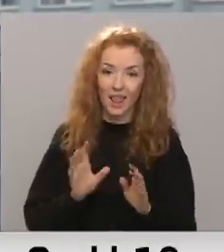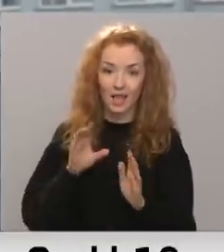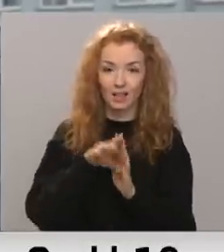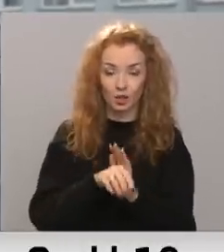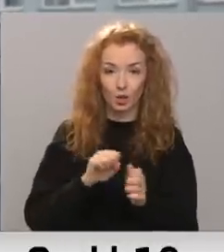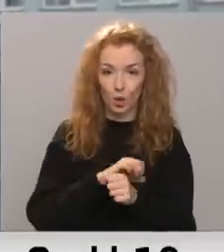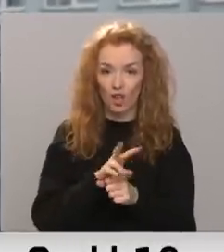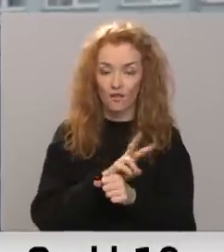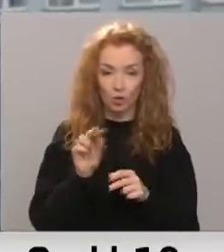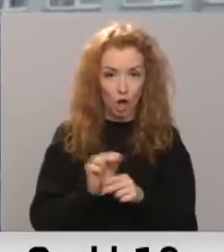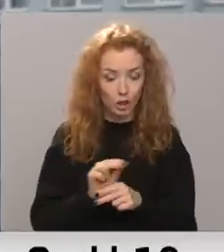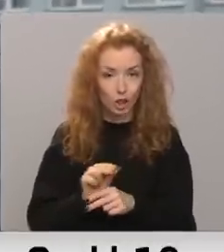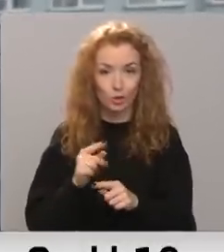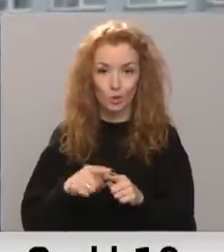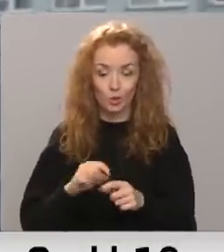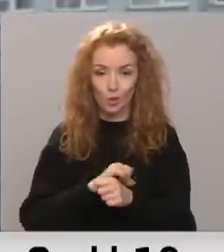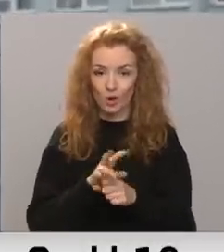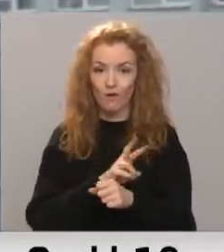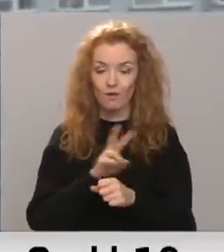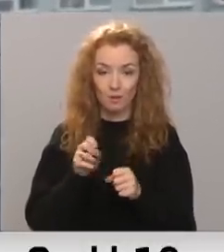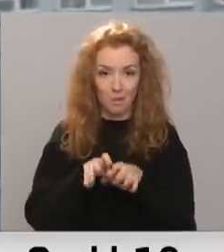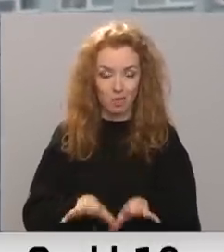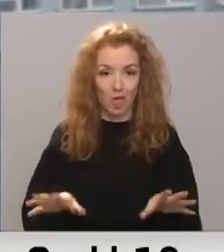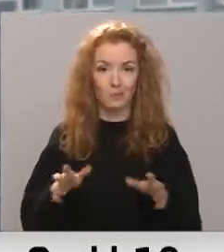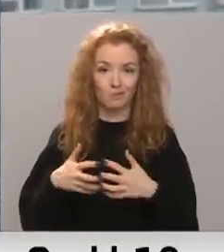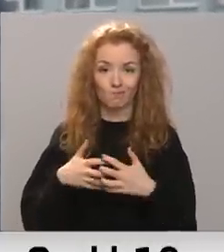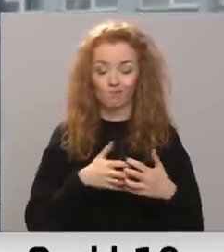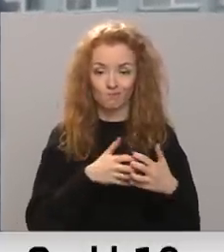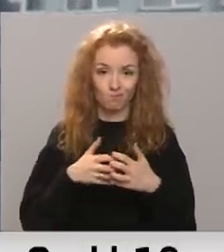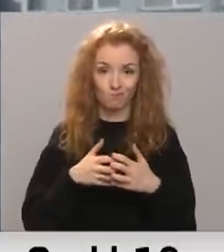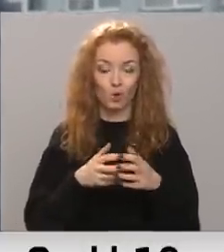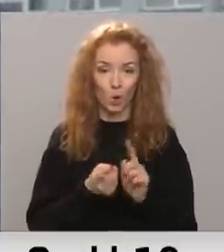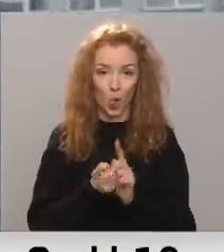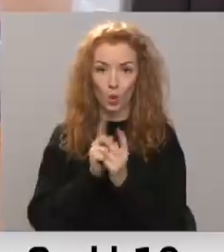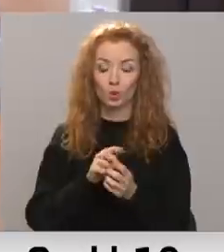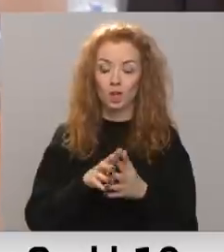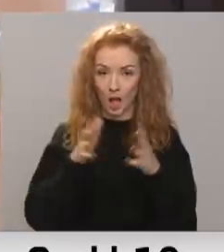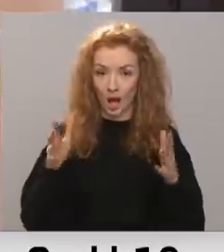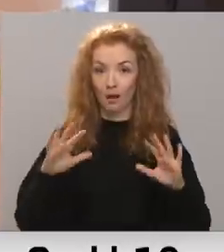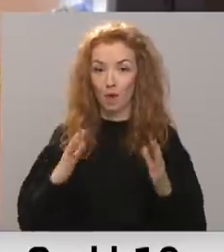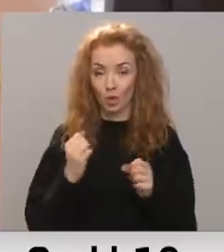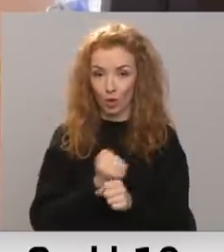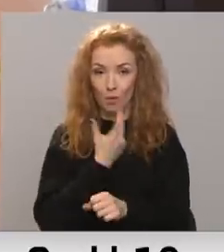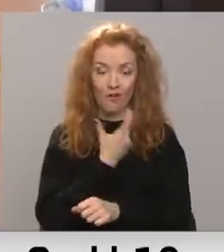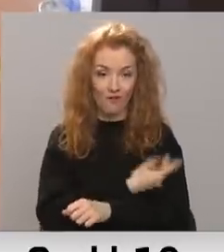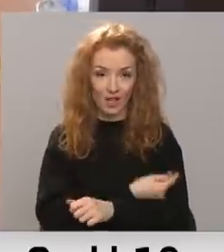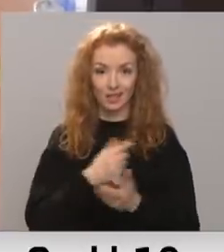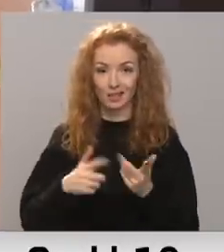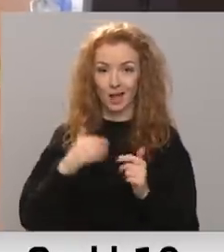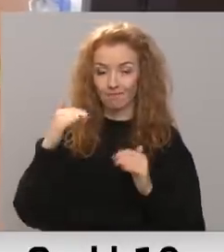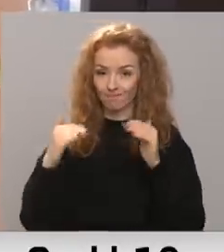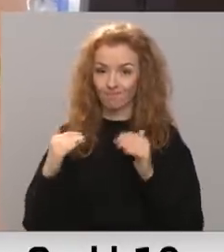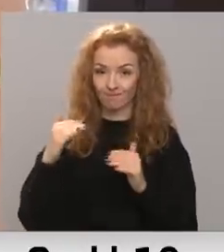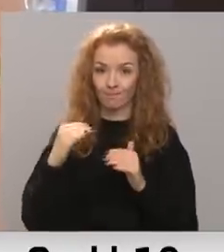Covid arstēšana un arī Covid pandemijas apkarošana aiz vienu kļustu lielāka. Tomēr vakcinācijas radītāji slimnīcā